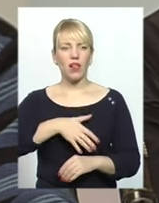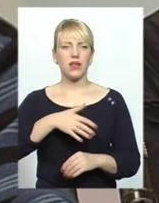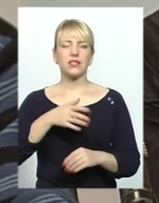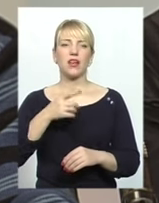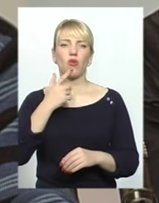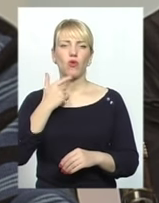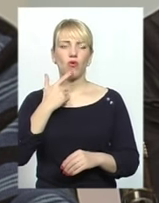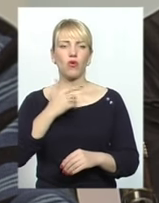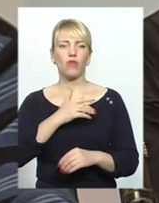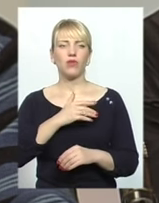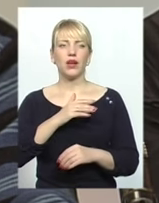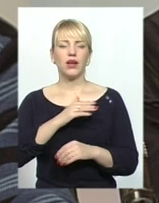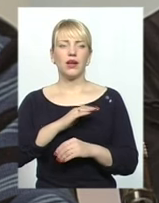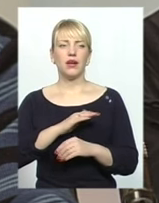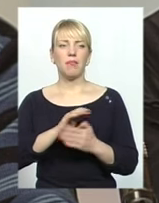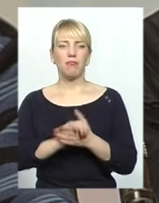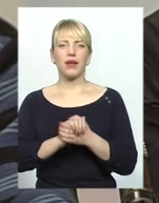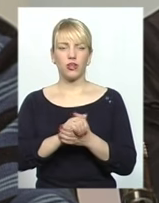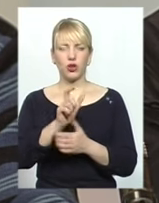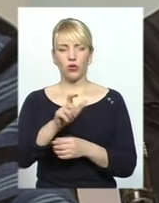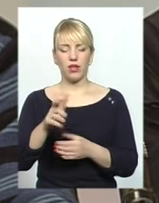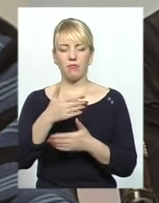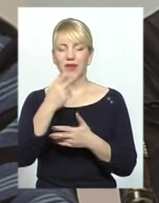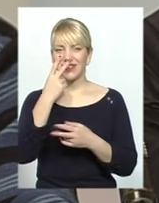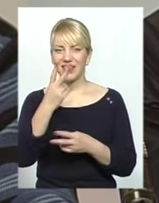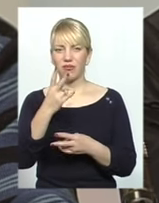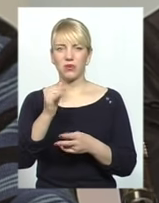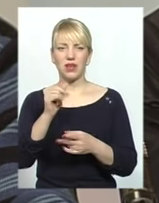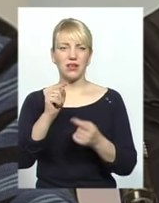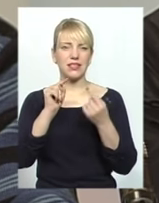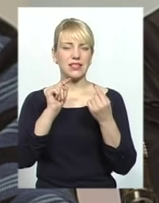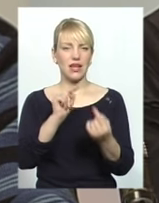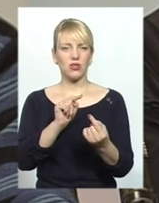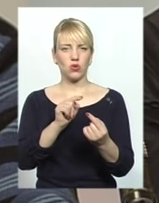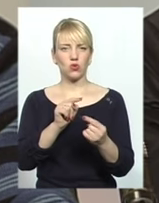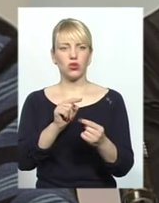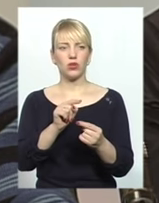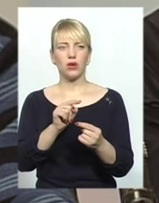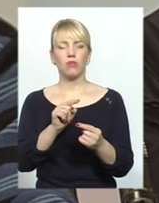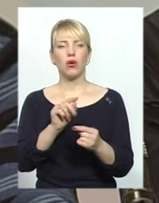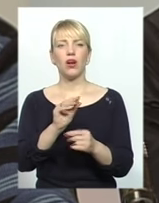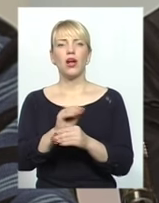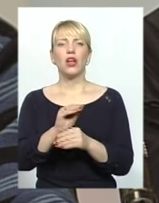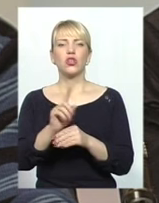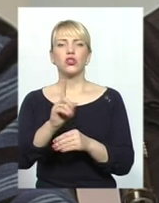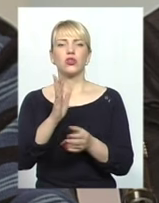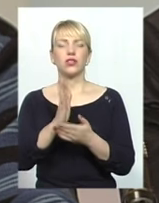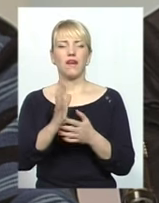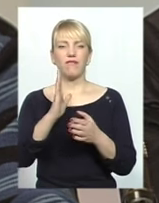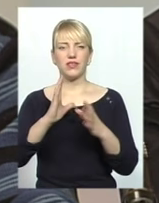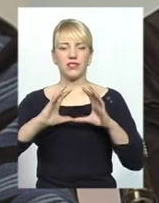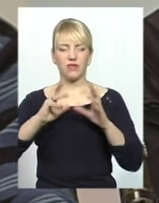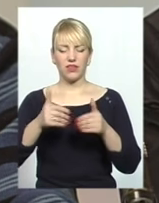Ми дивимося і засуджуємо те, що є у світі. Адже якщо ми